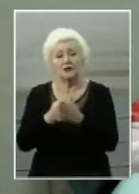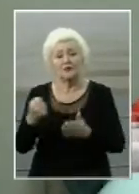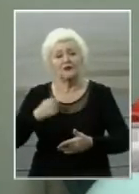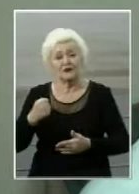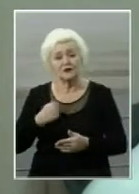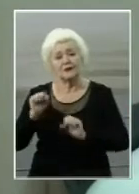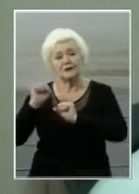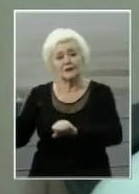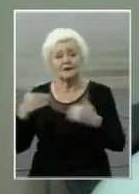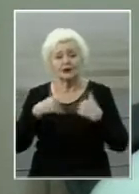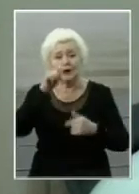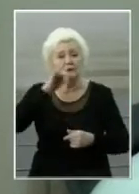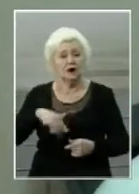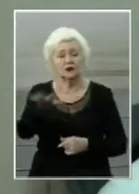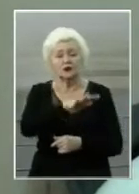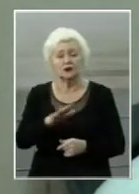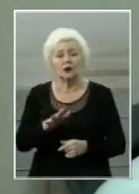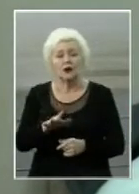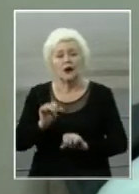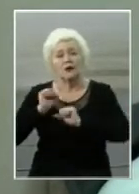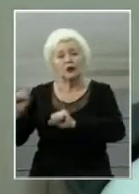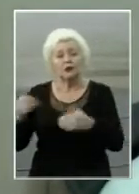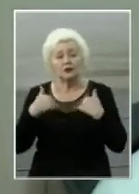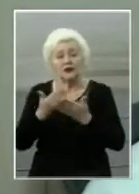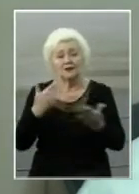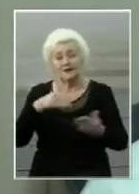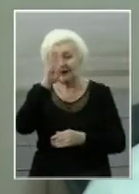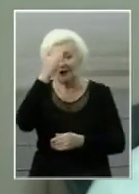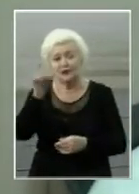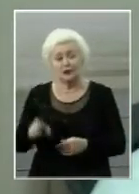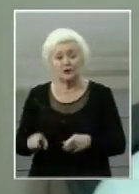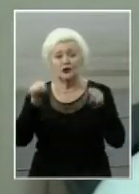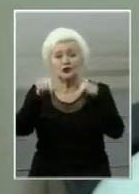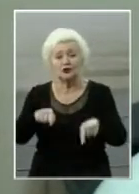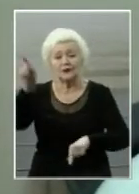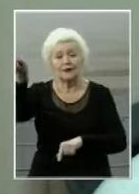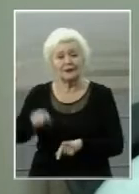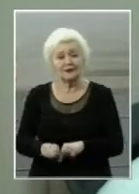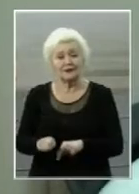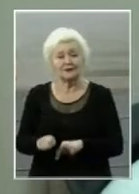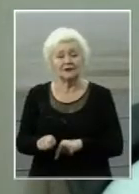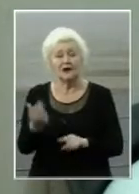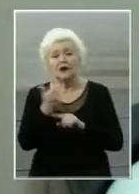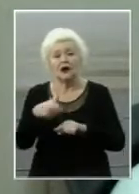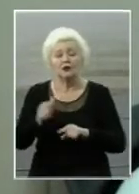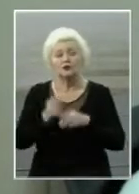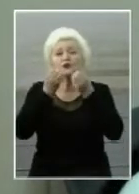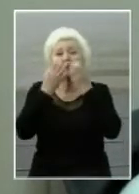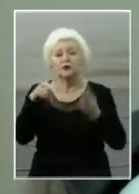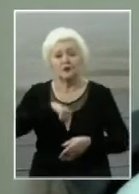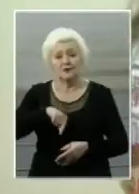захищають нашу країну, боронять нас від ворогів. Сюди я їхав з дуже добрим